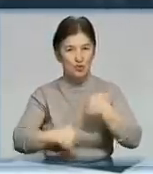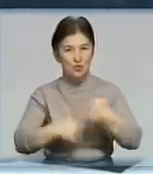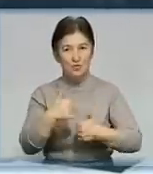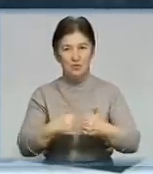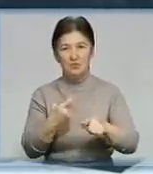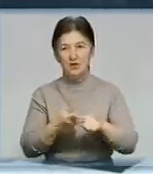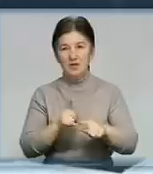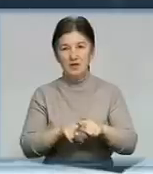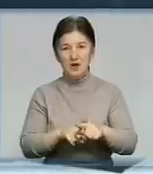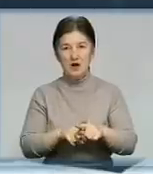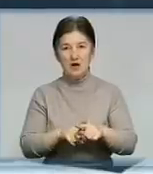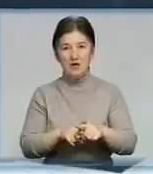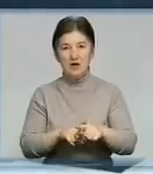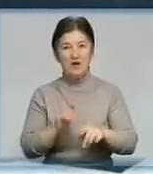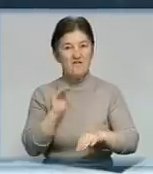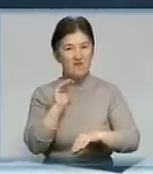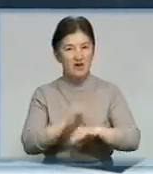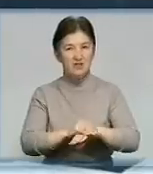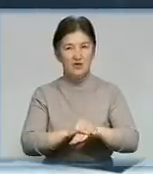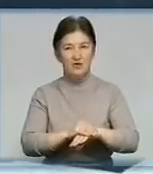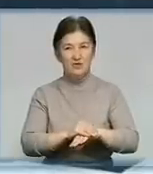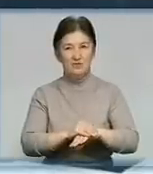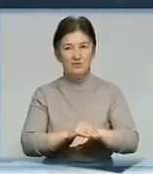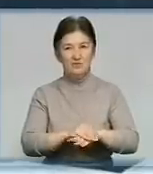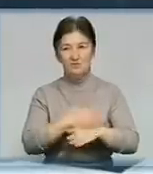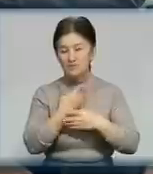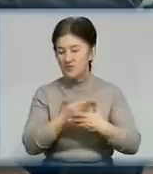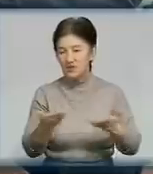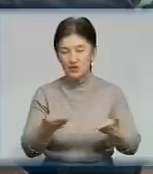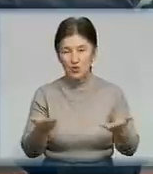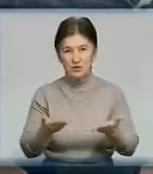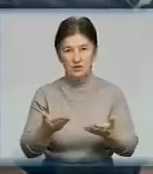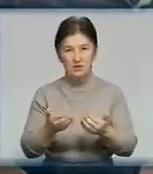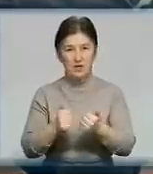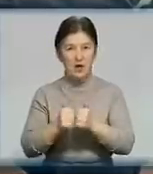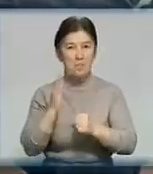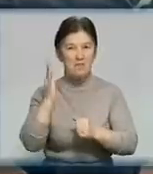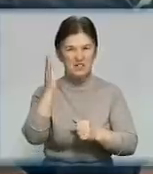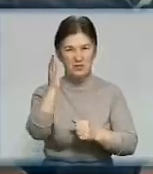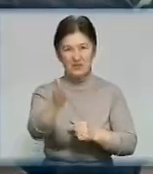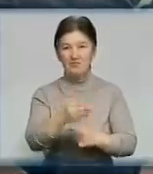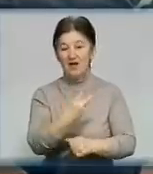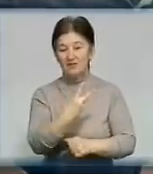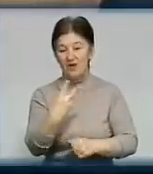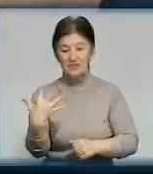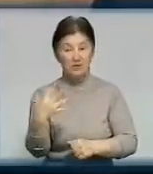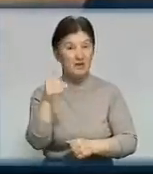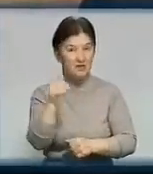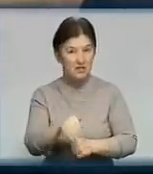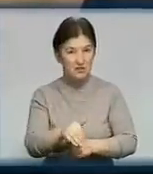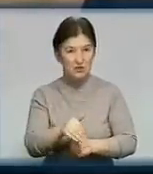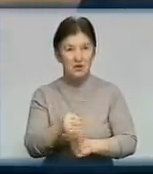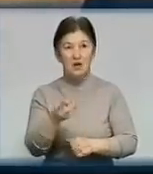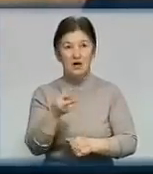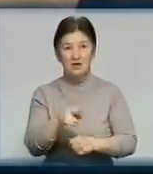яка, в принципі, фактично немає жодної перспективи. Андрій Борищенко каже, що 25 тисяч, які могли б виграти для